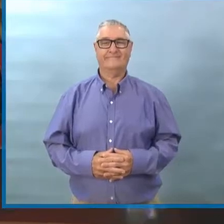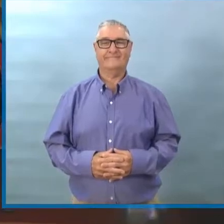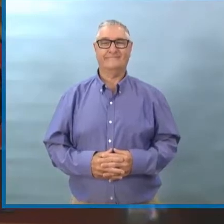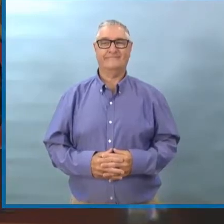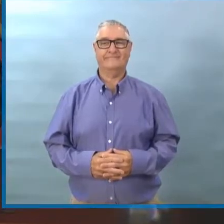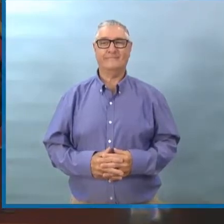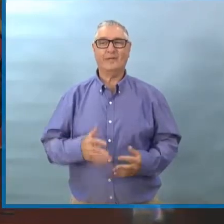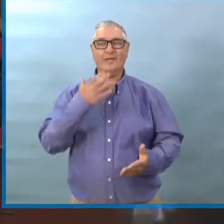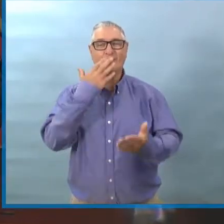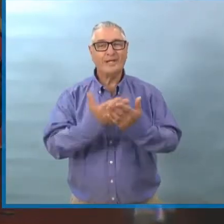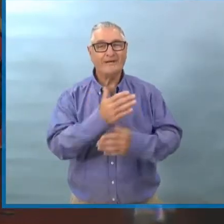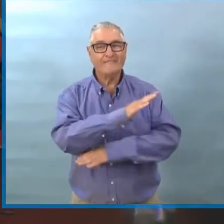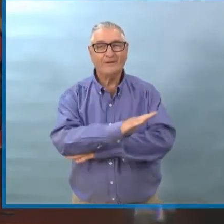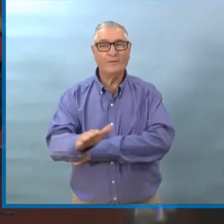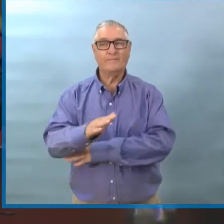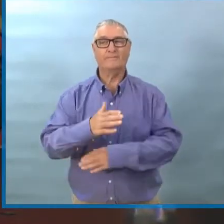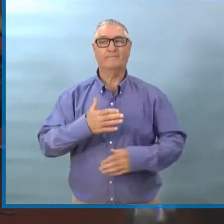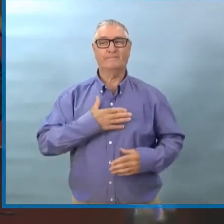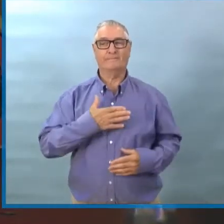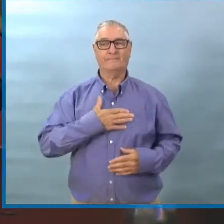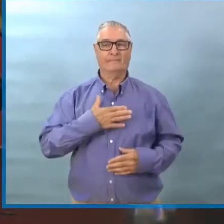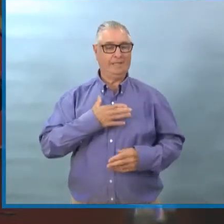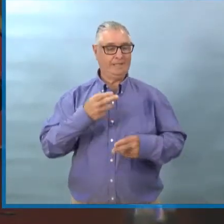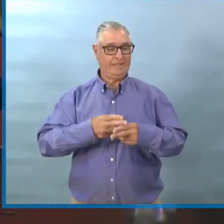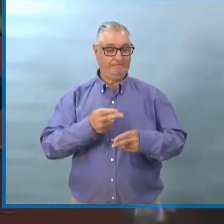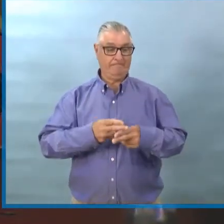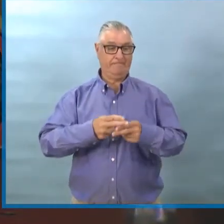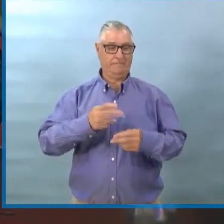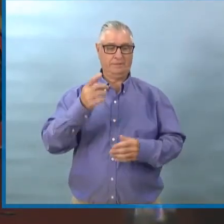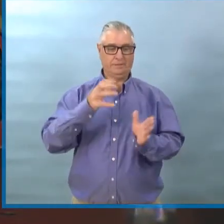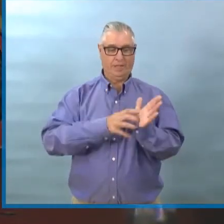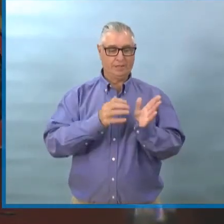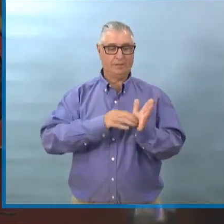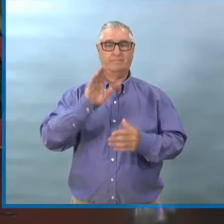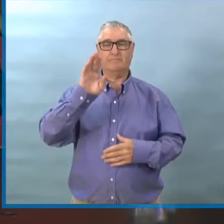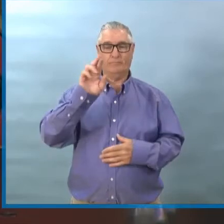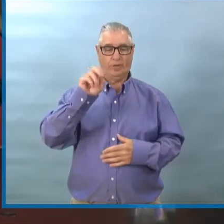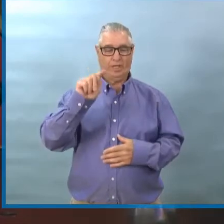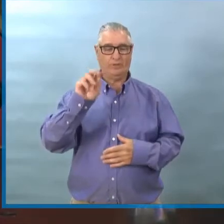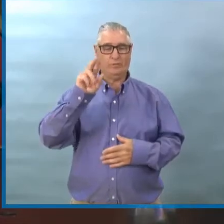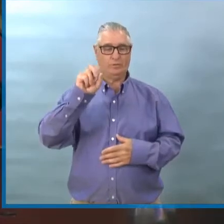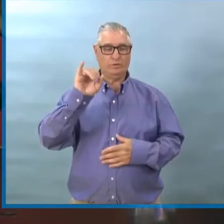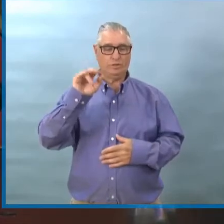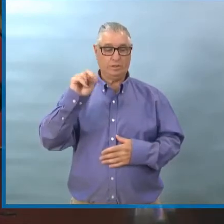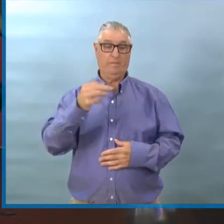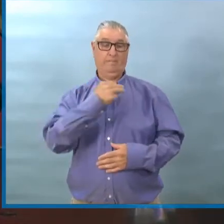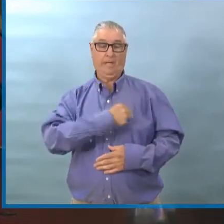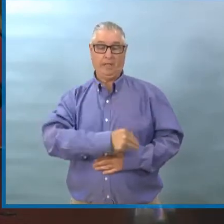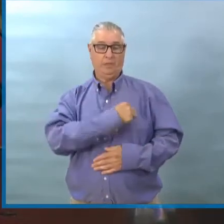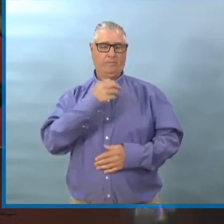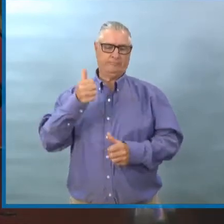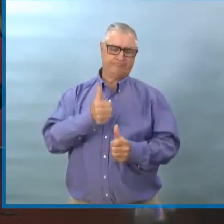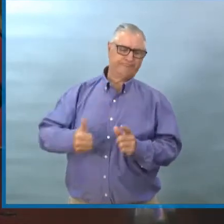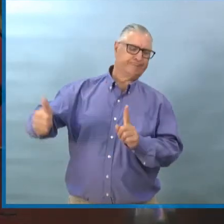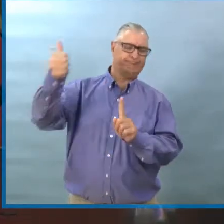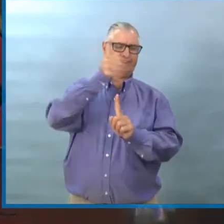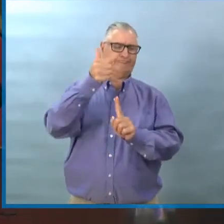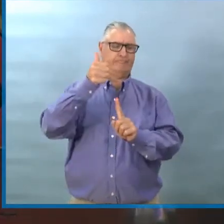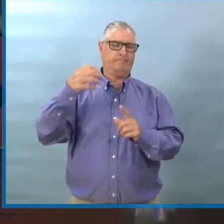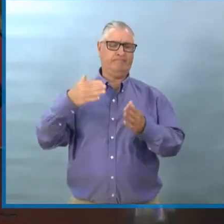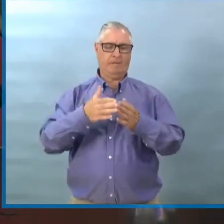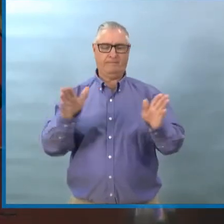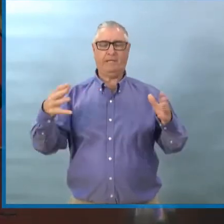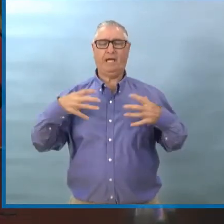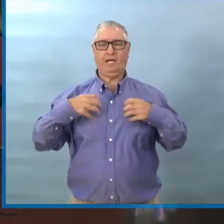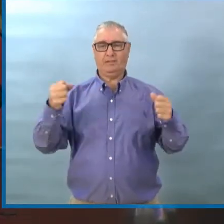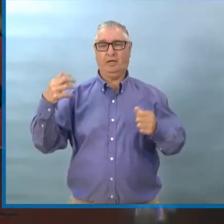Bonjour, je suis Brent Roussin, le médecin hygiéniste en chef du Manitoba. Aujourd'hui, il y a deux nouveaux cas de COVID-19